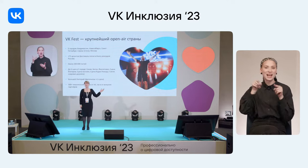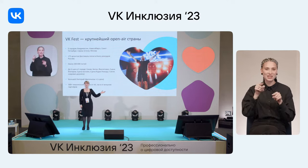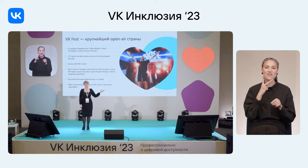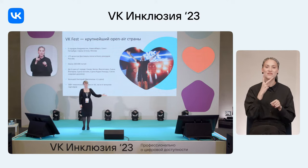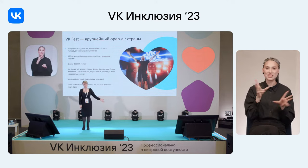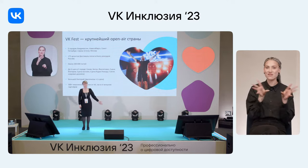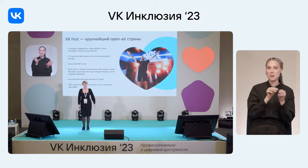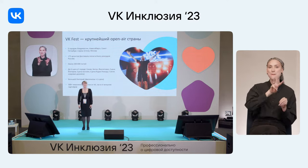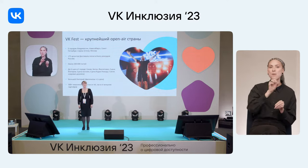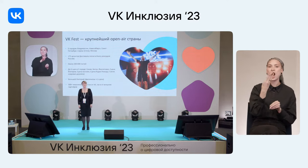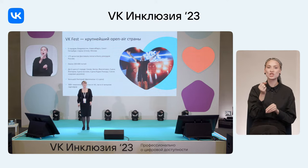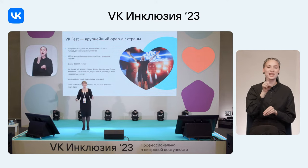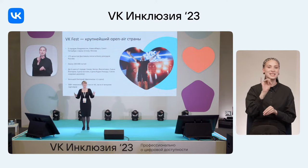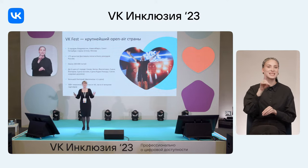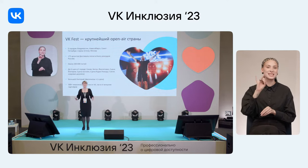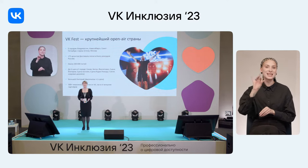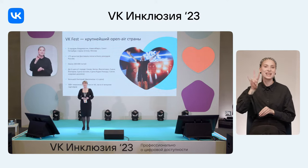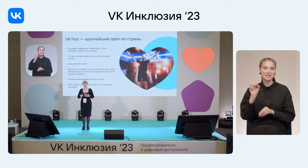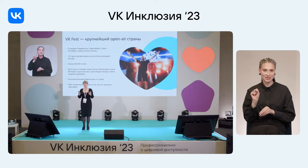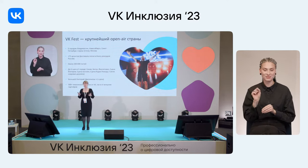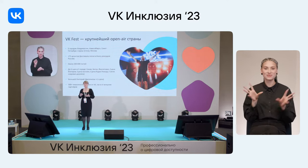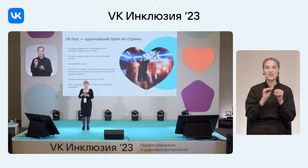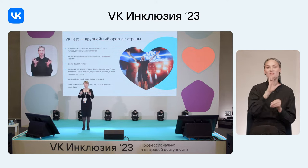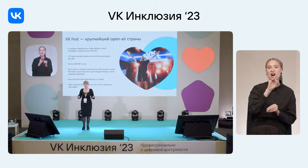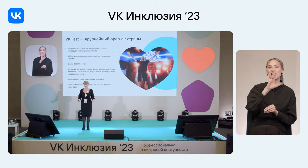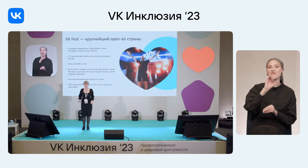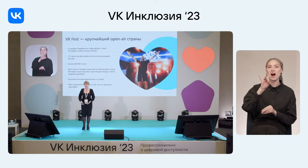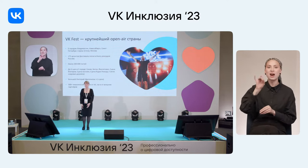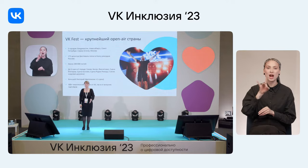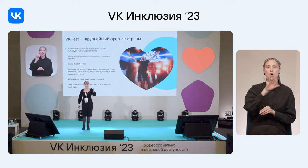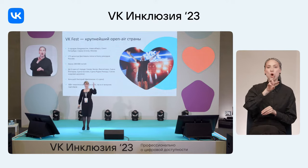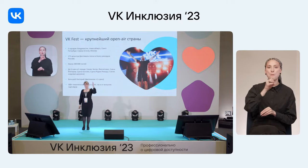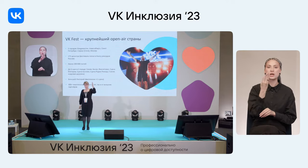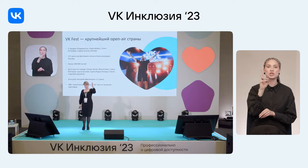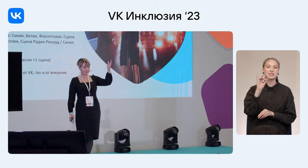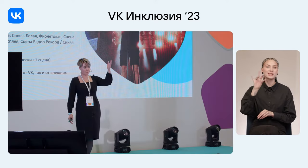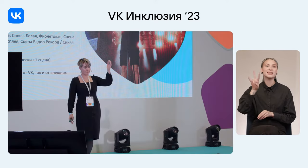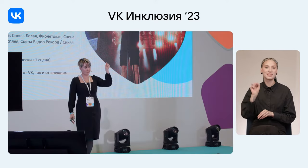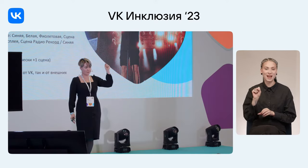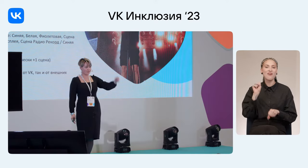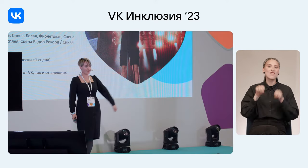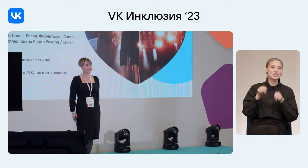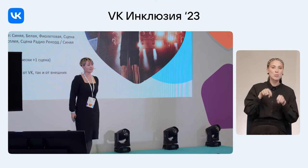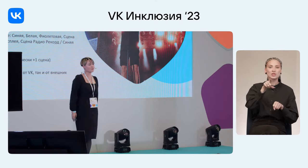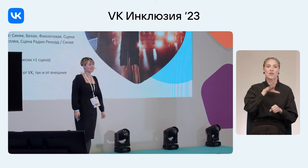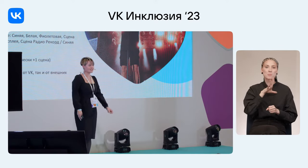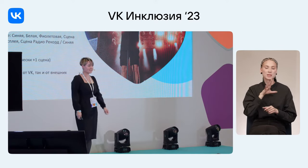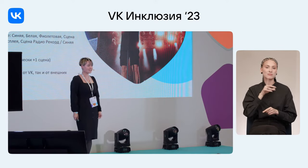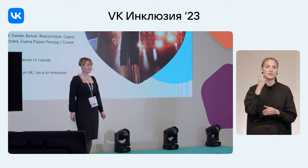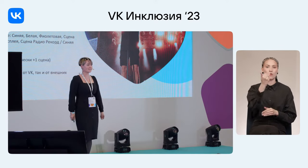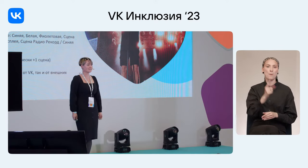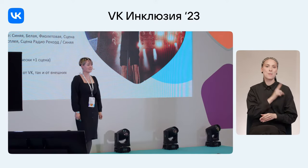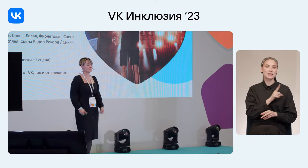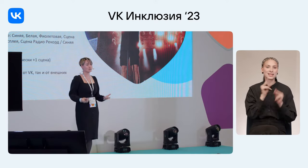Машей Зизиной и с Варварой Ромашкиной. Возможно, вы побывали на ее мастер